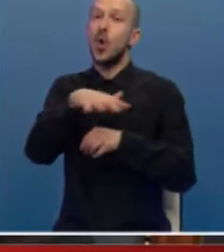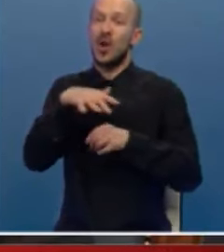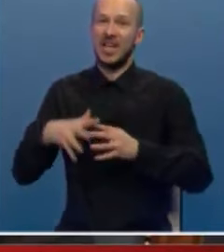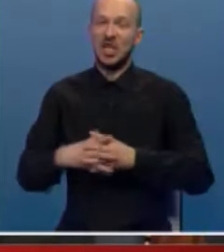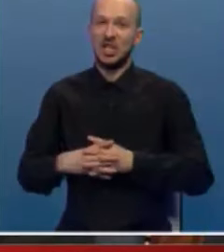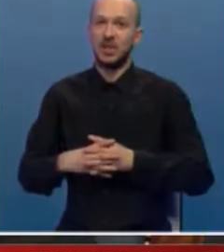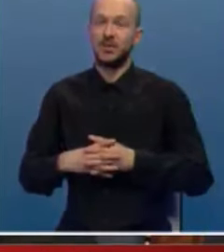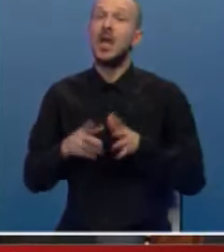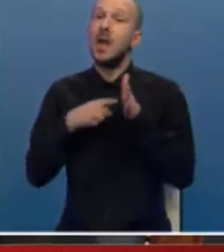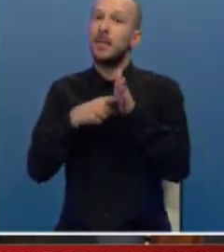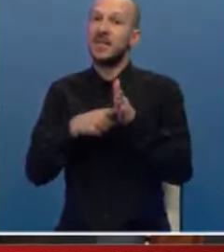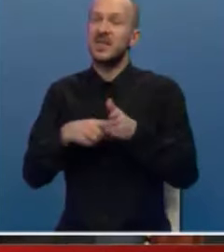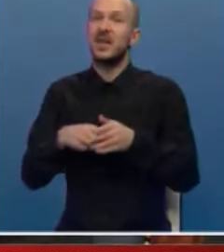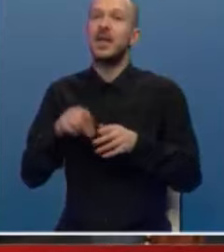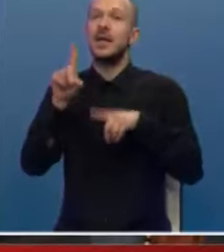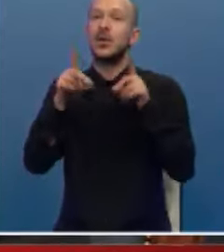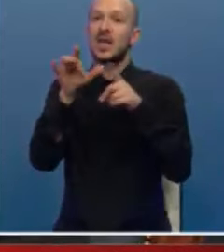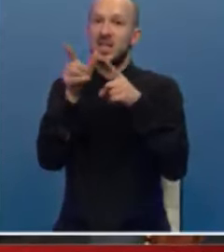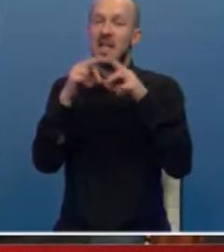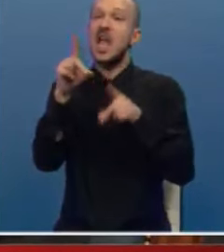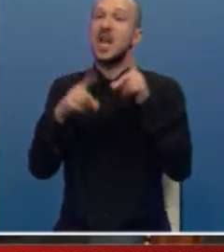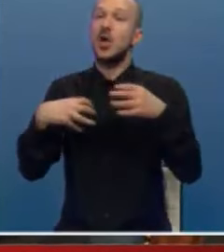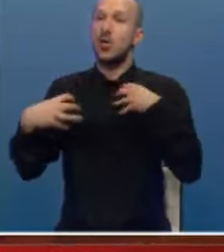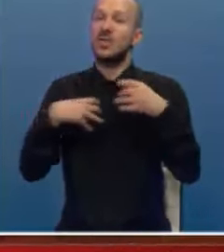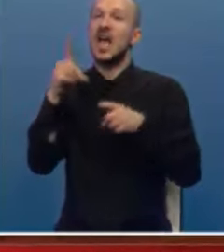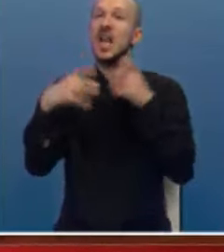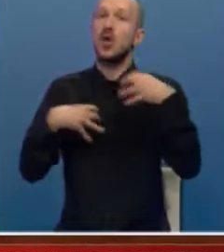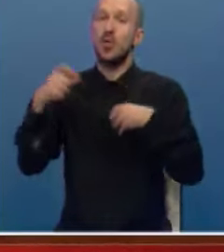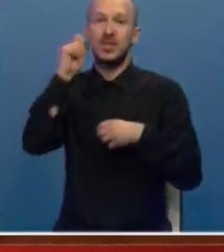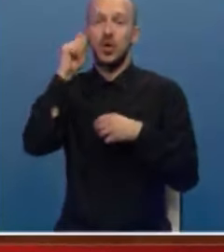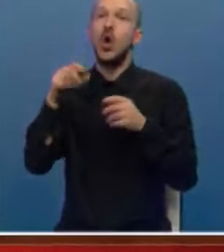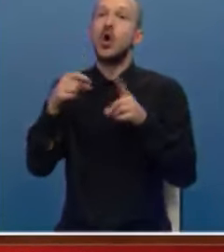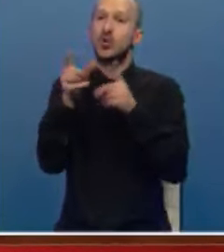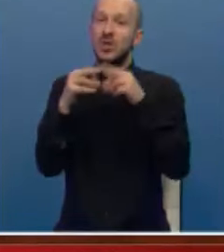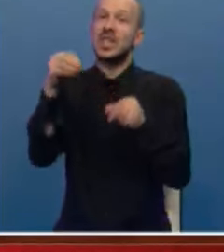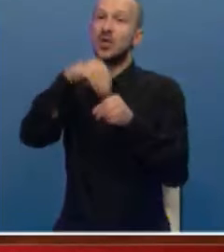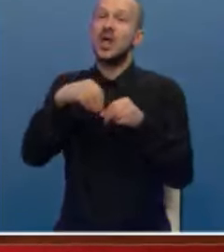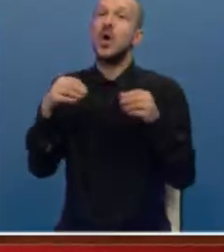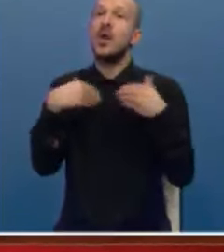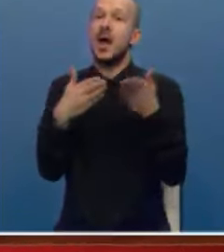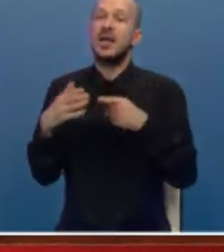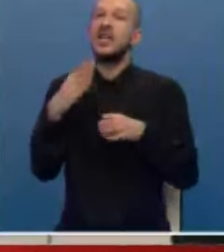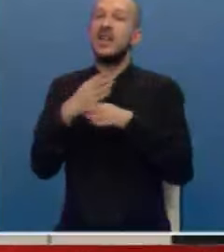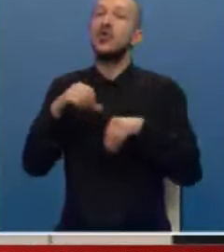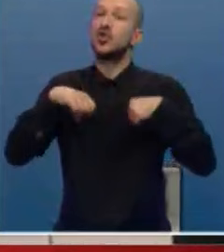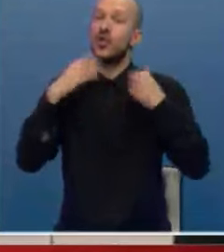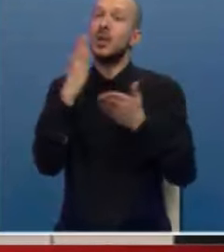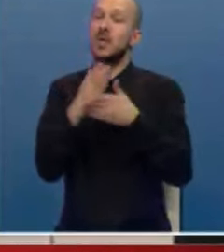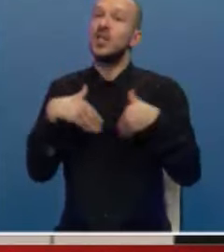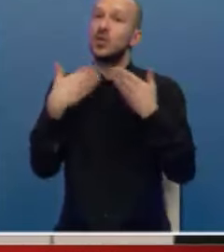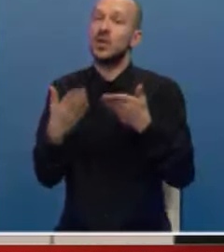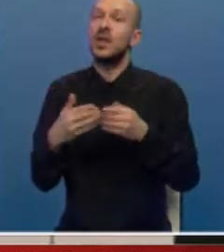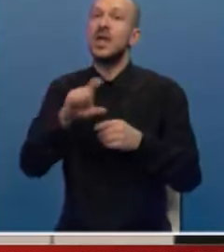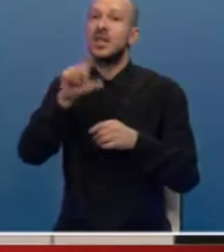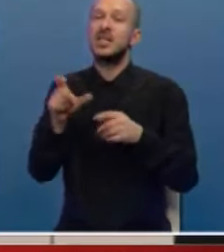predstavljali nekog rediteja ili nekog glumice ili glumicu, Kusturica dodao da će nagrada festivala Drvo života biti dodeljena